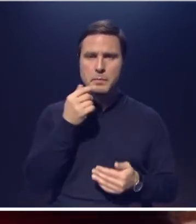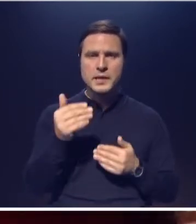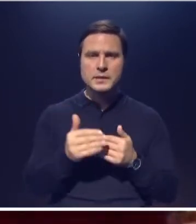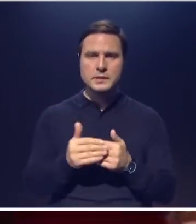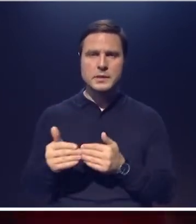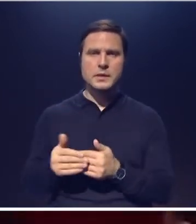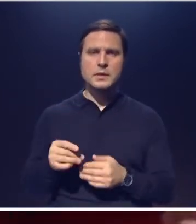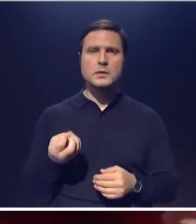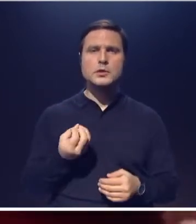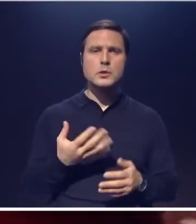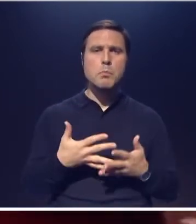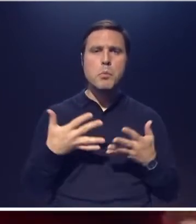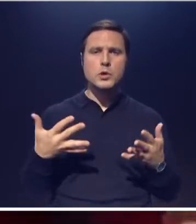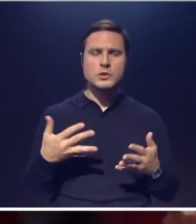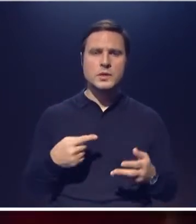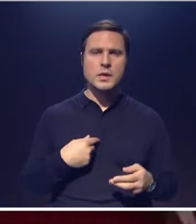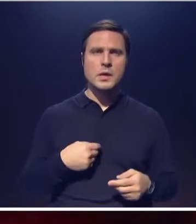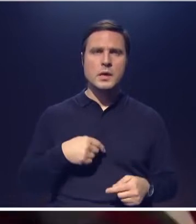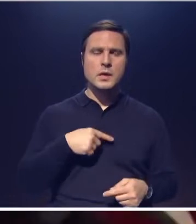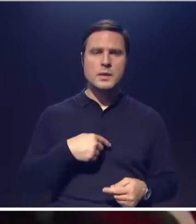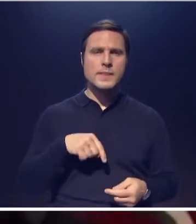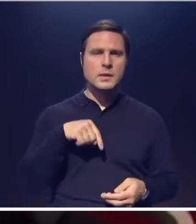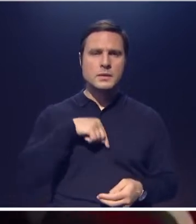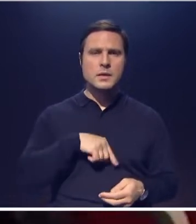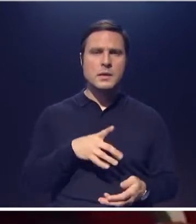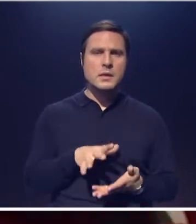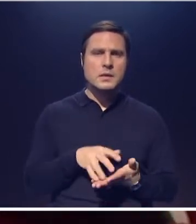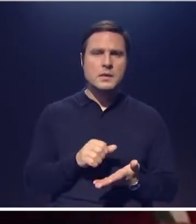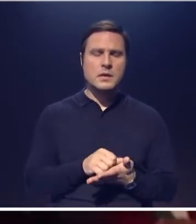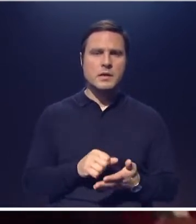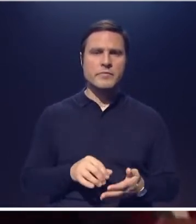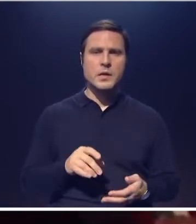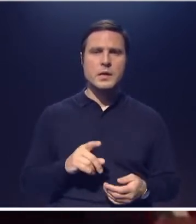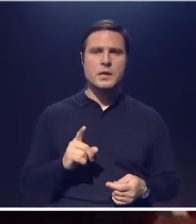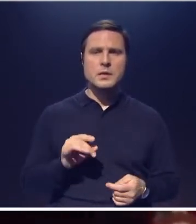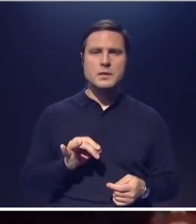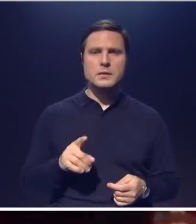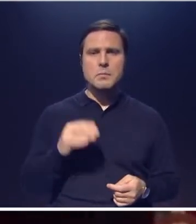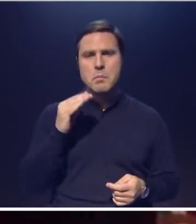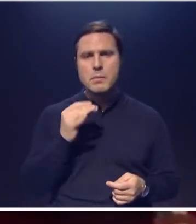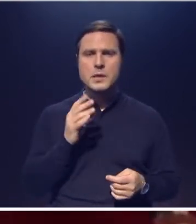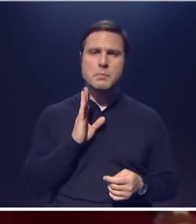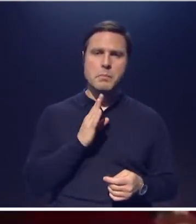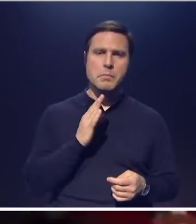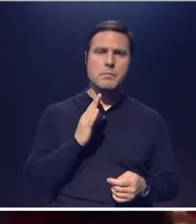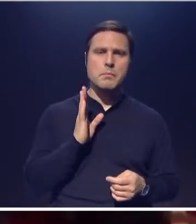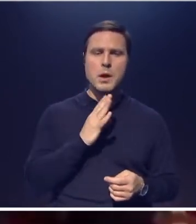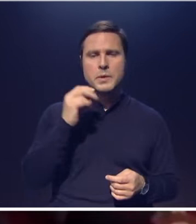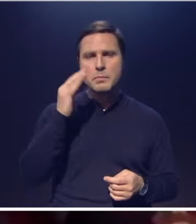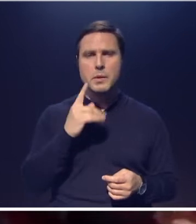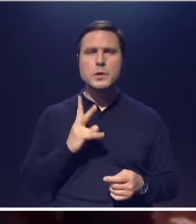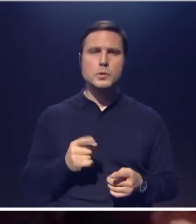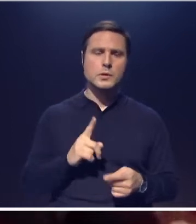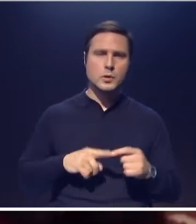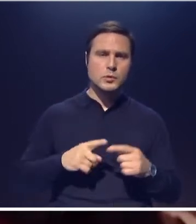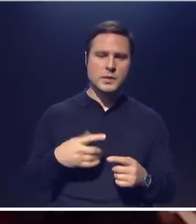то это еще большая может быть травма для ребенка, когда он вдруг видит, что его там мама или папа или кто-то из родственников, они его держат и